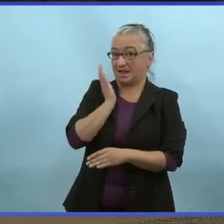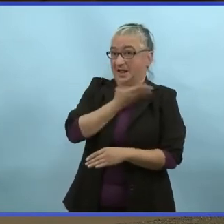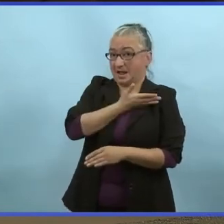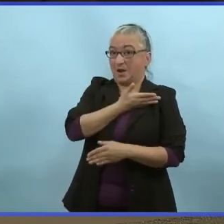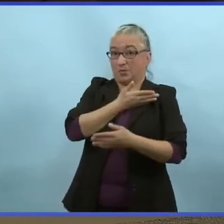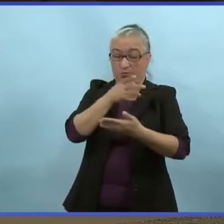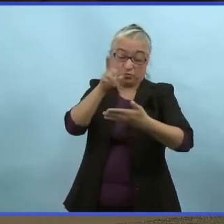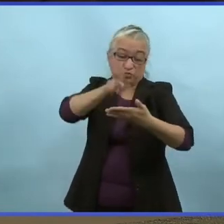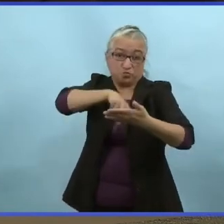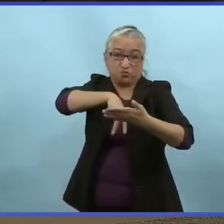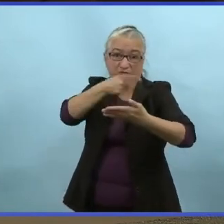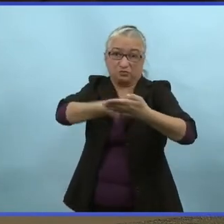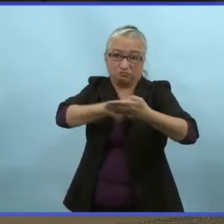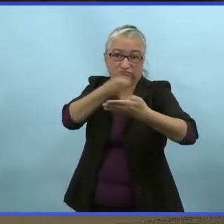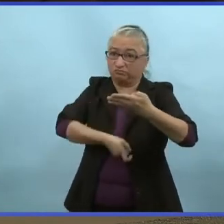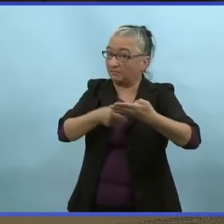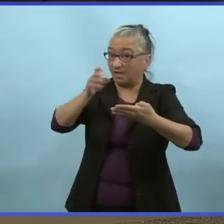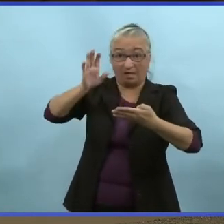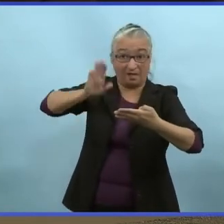Inaudible.